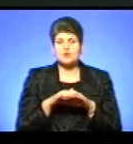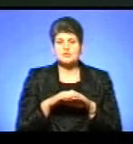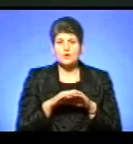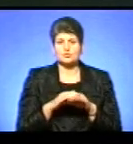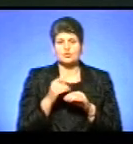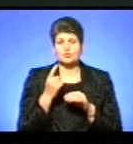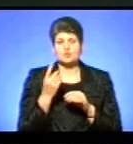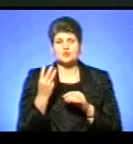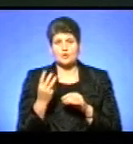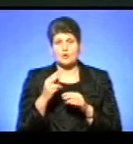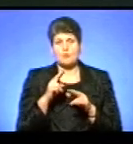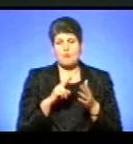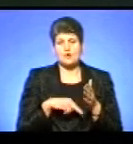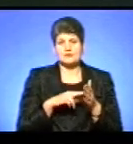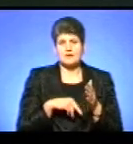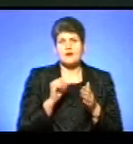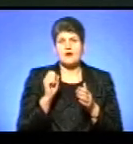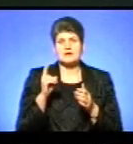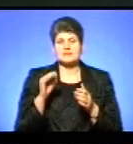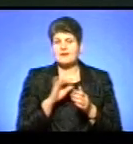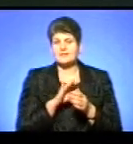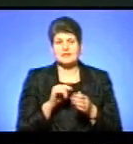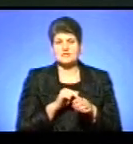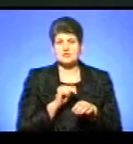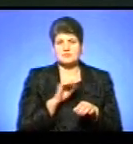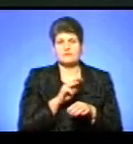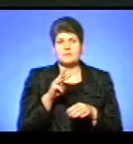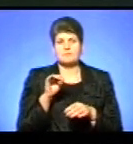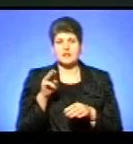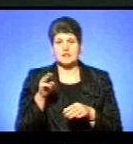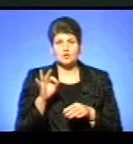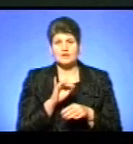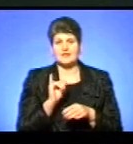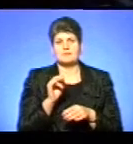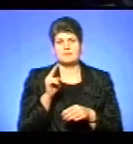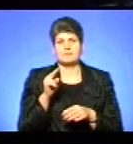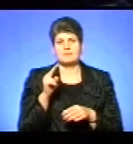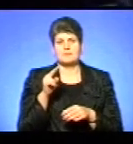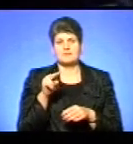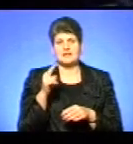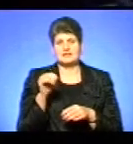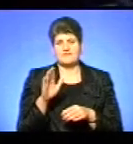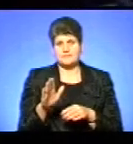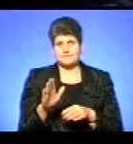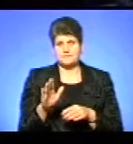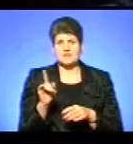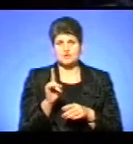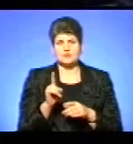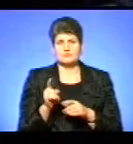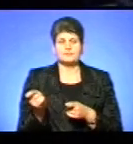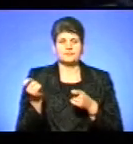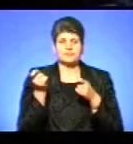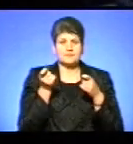із трьох податків – акцизного, але не зачепив мито і не зачепив ПДВ. Якщо імпортувати автомобіль з